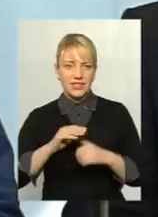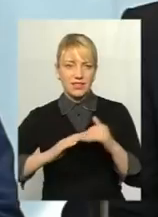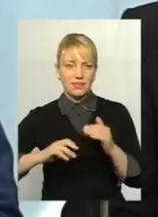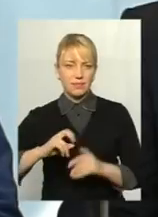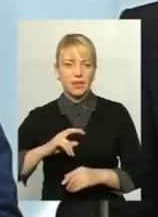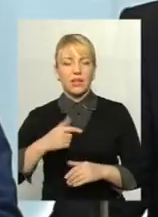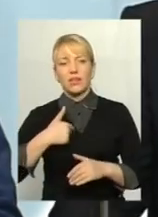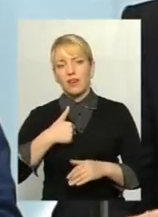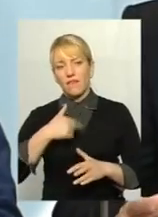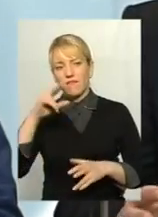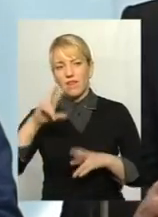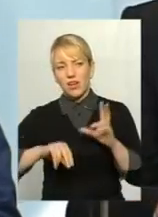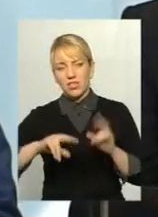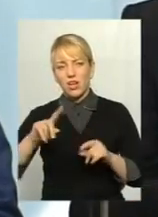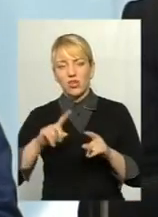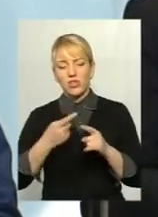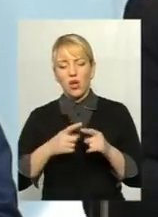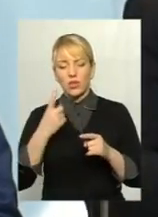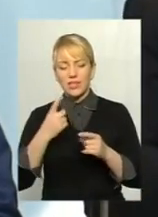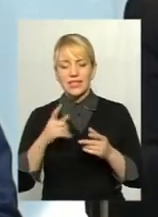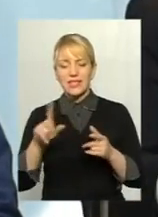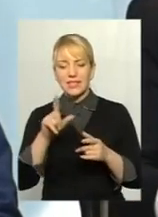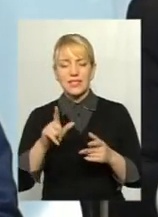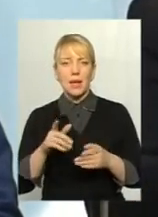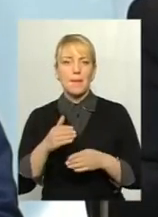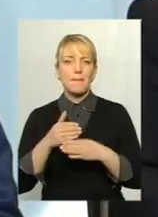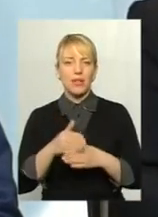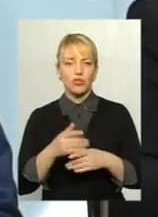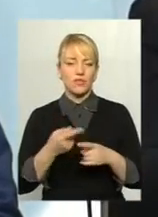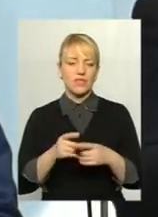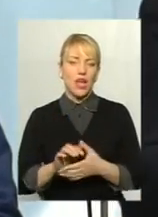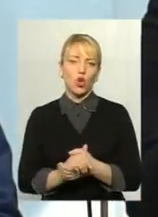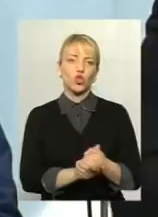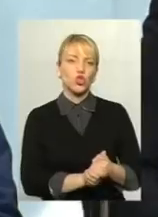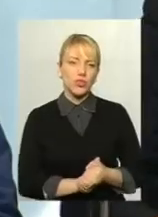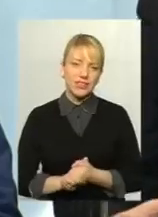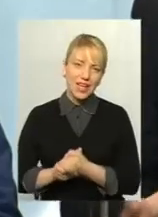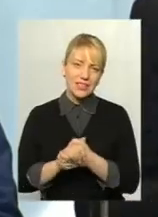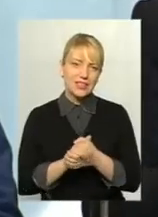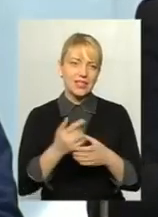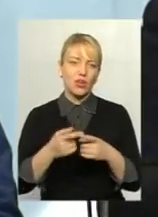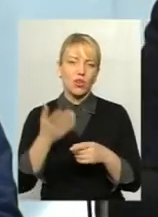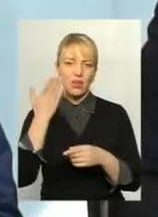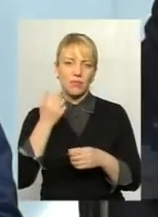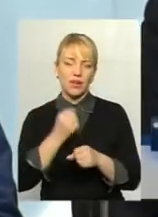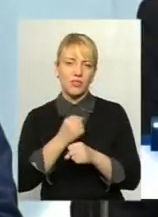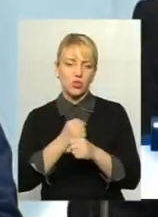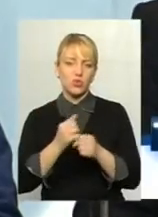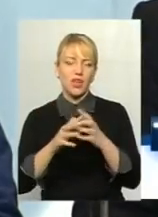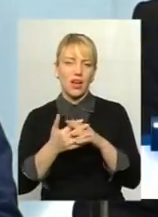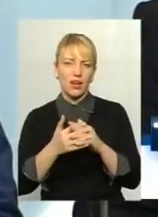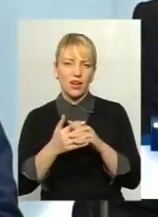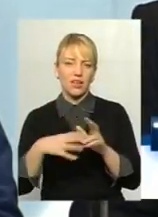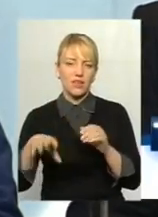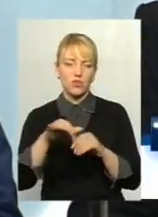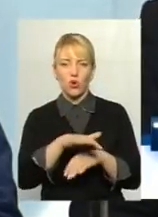один із методів – це консолідація не тільки тих, хто там працює, фермерів, аграріїв, а всього населення України. Бо